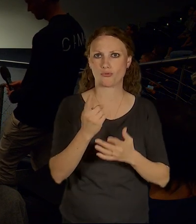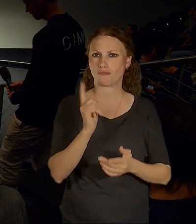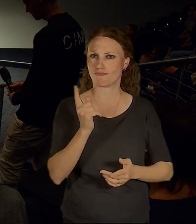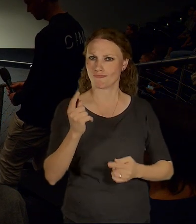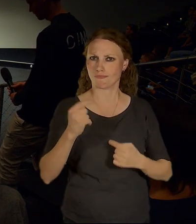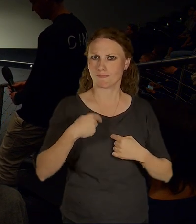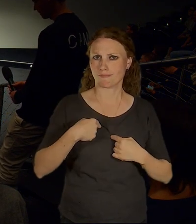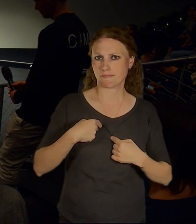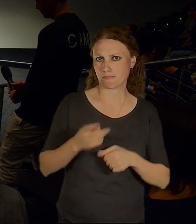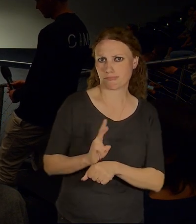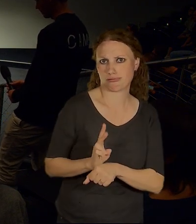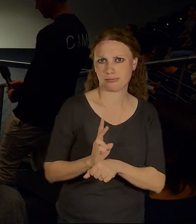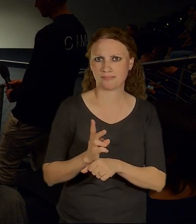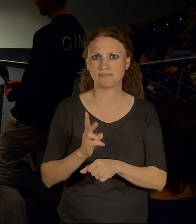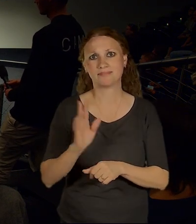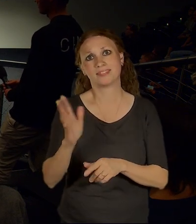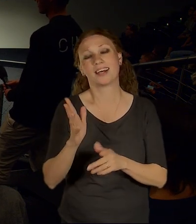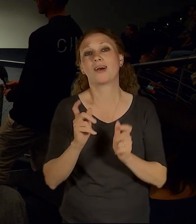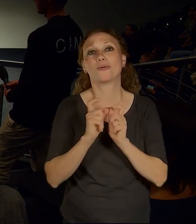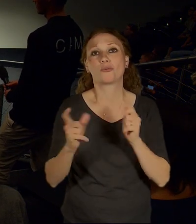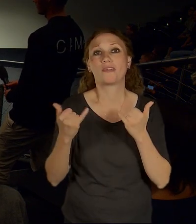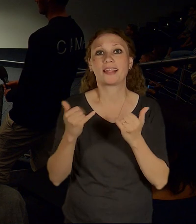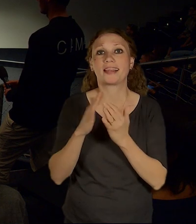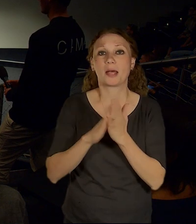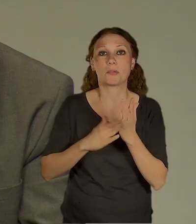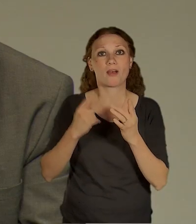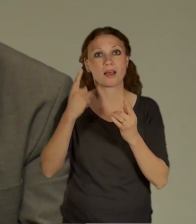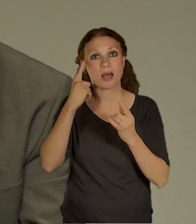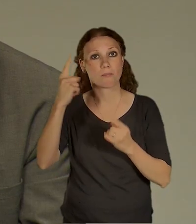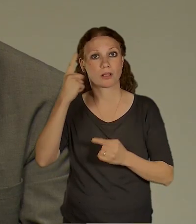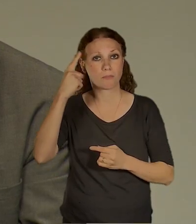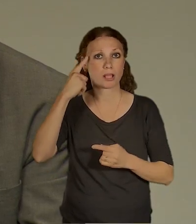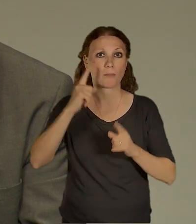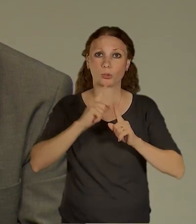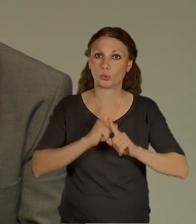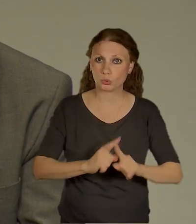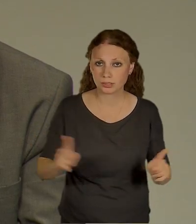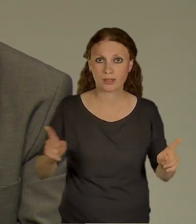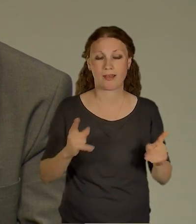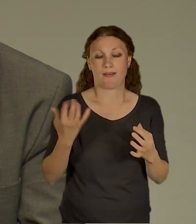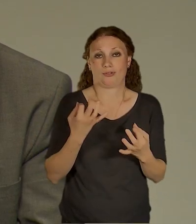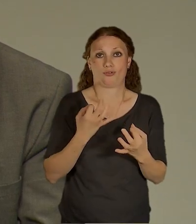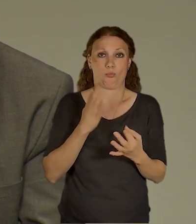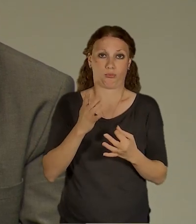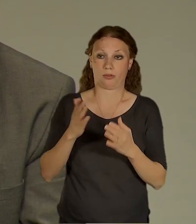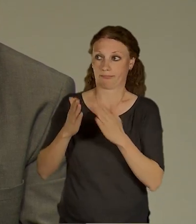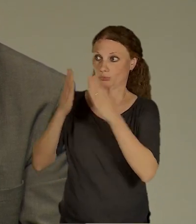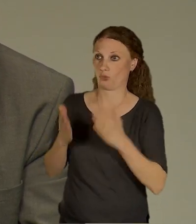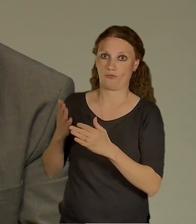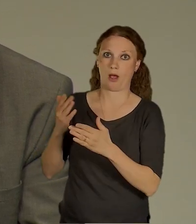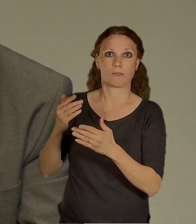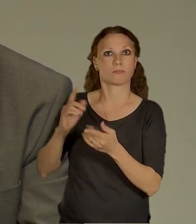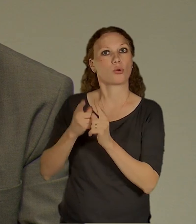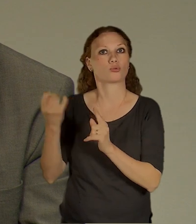myšlenka jako co s tím se teprve hněte. Těch variant je spousta, ale vlastně téměř v každém scénáři to je vlastně